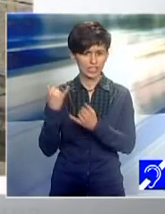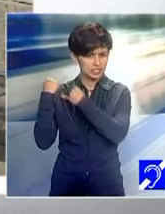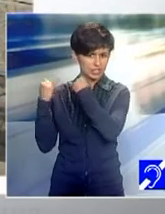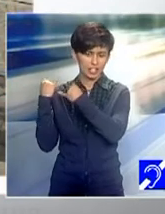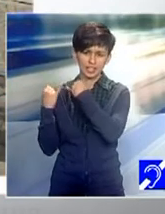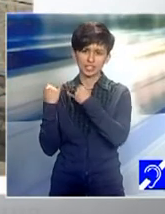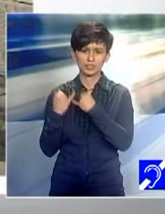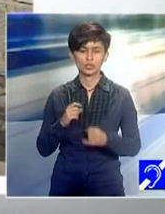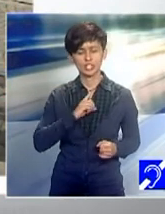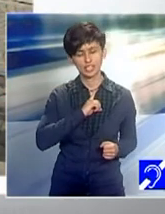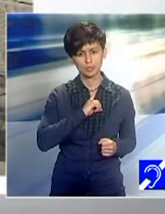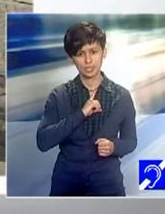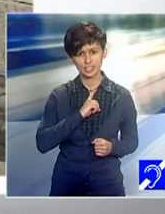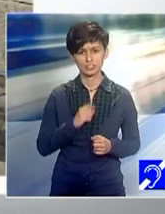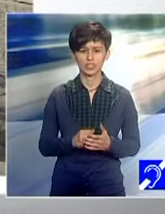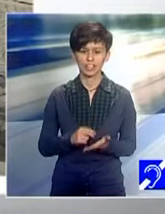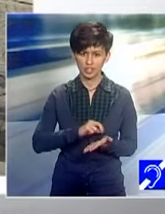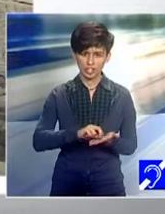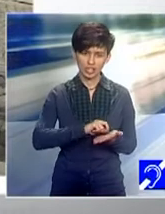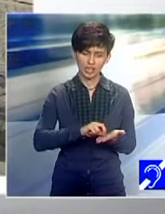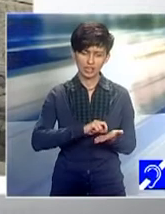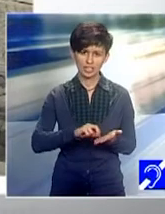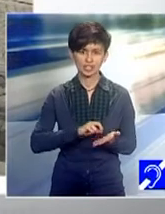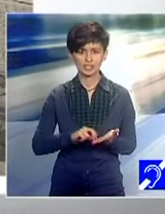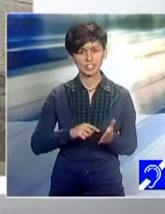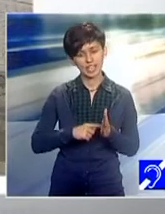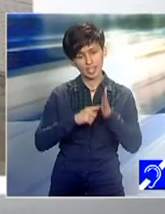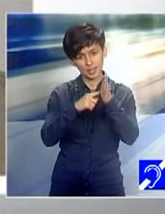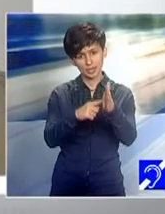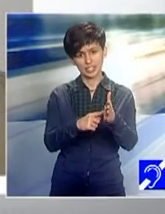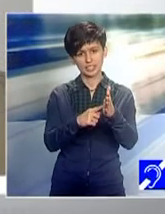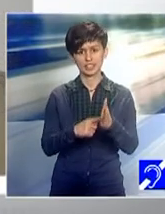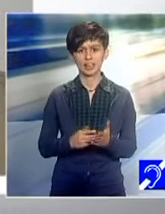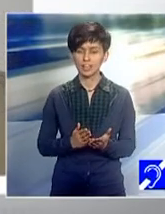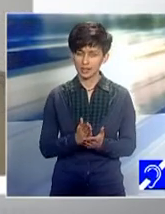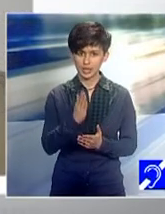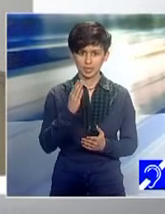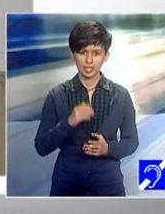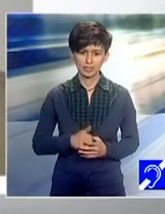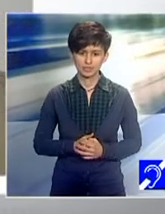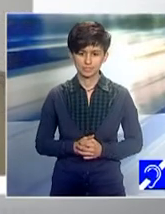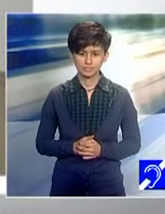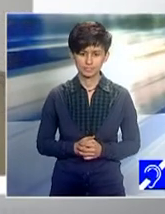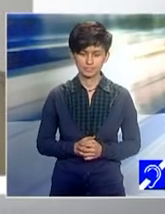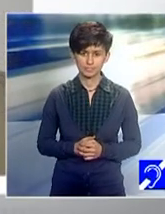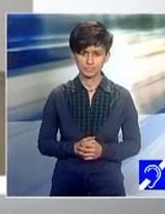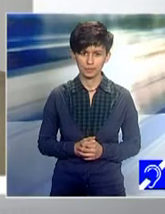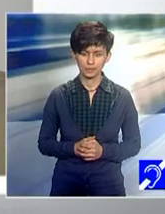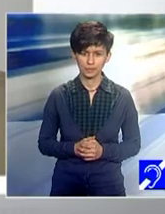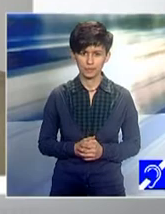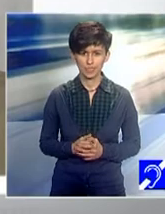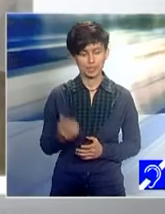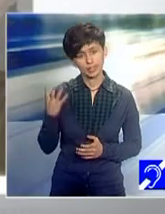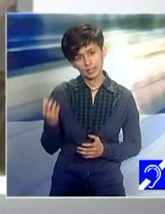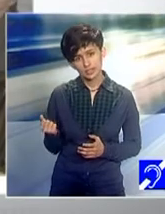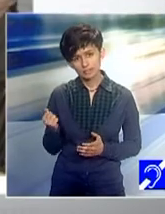personale și a le transpune mai departe, a face cunoscute. Doamna Tomașchević, ce ar